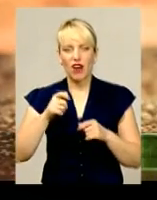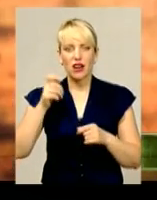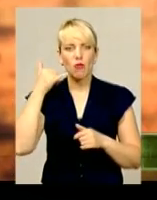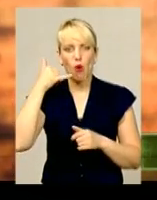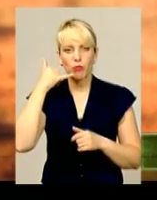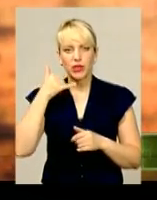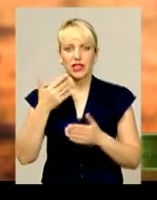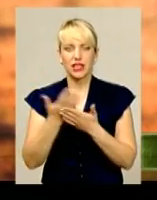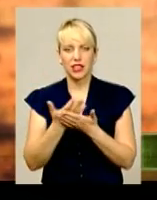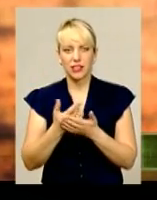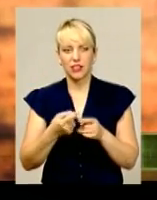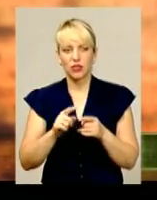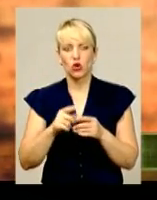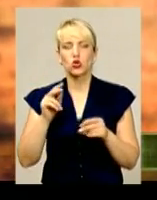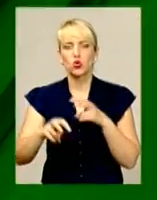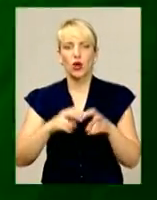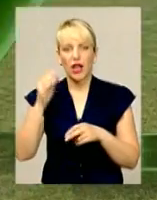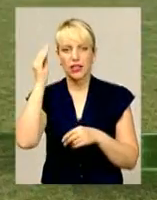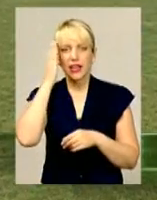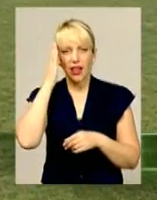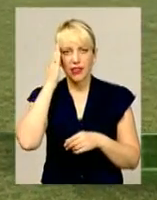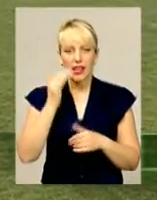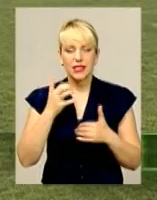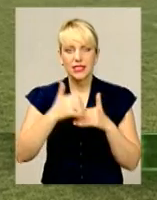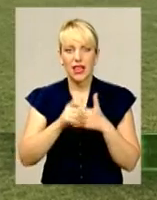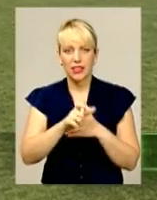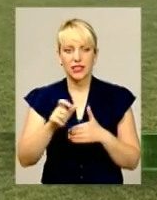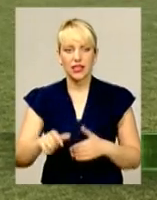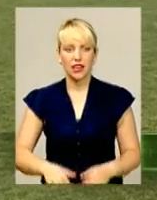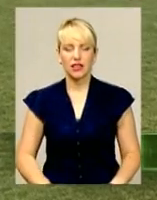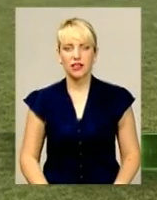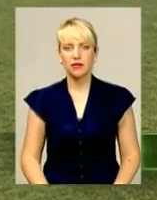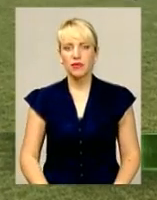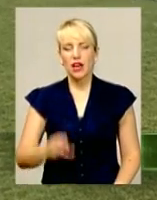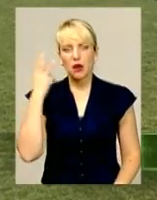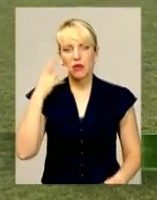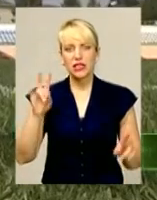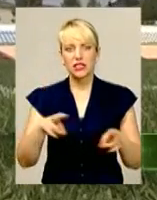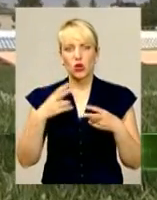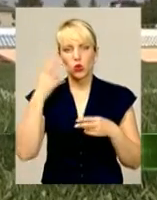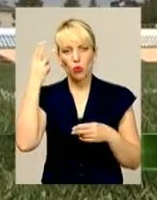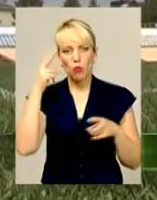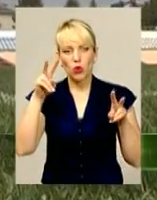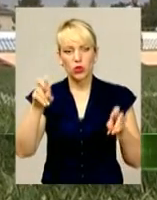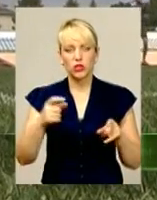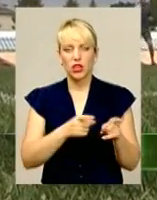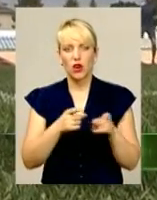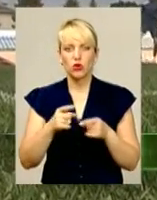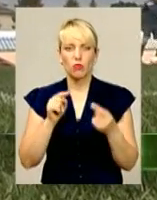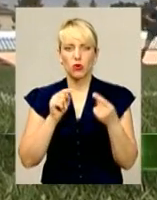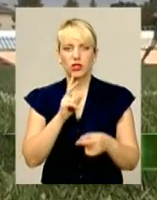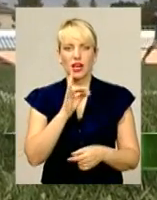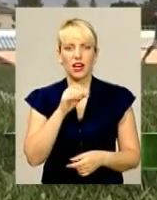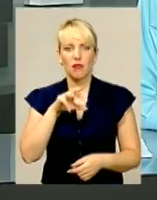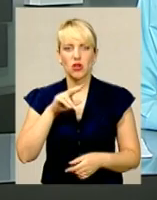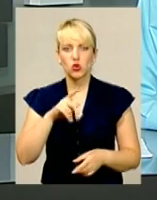продовжує шукати таланти серед краян. Про спорт. Хмельницький футбольний клуб Поділля готується до домашнього матчу проти Кременчуцького «Кремення».